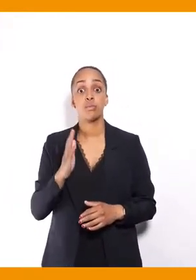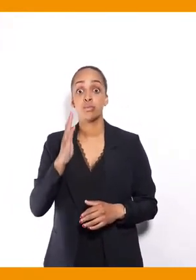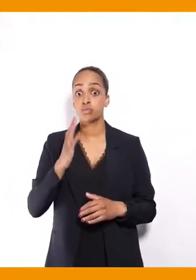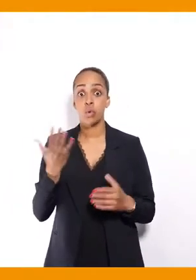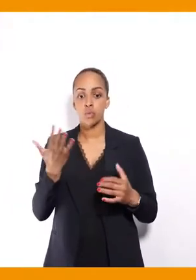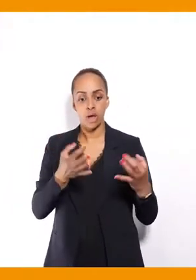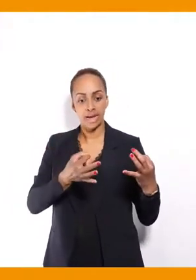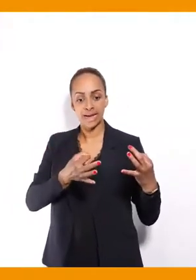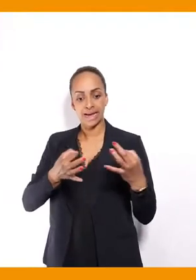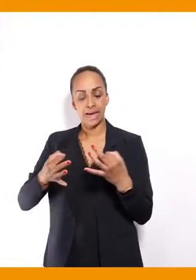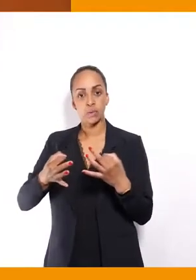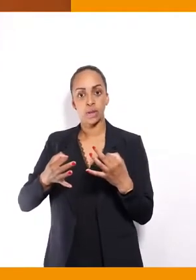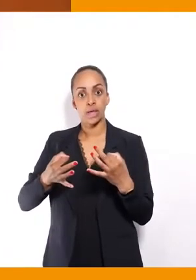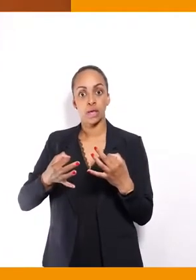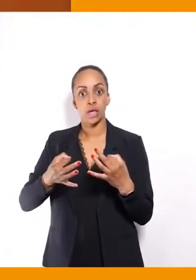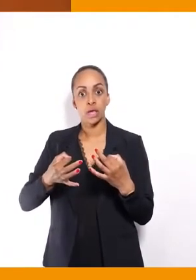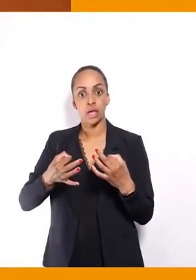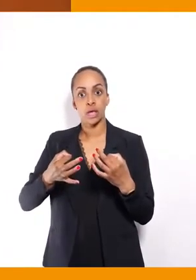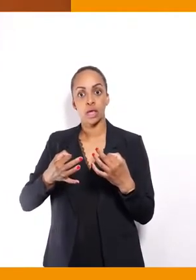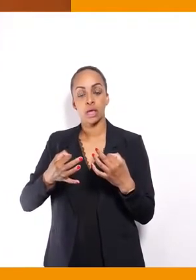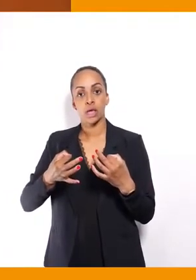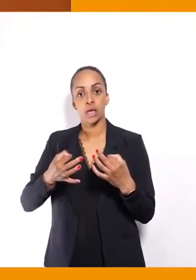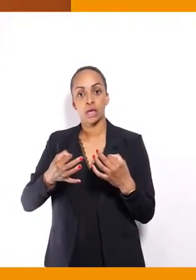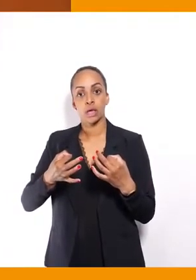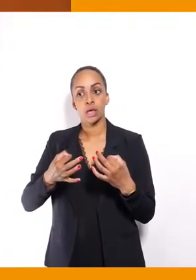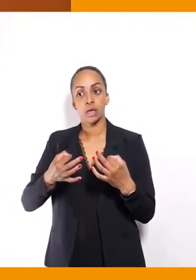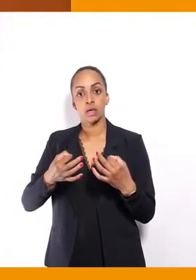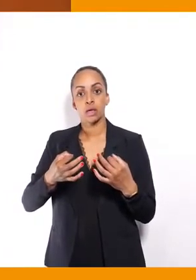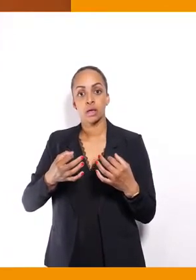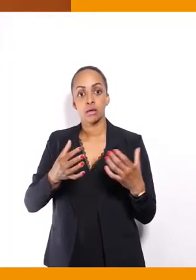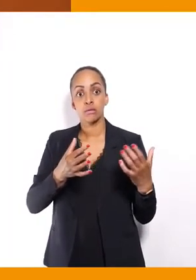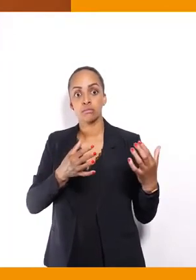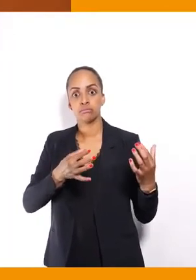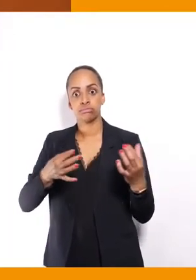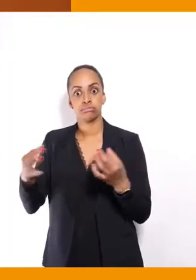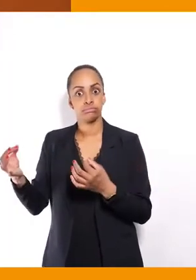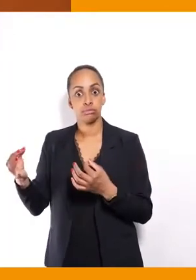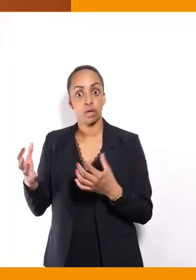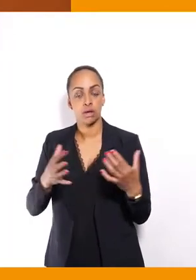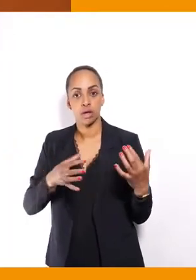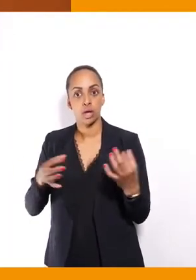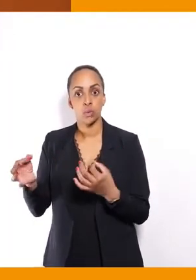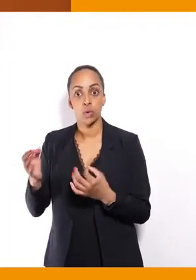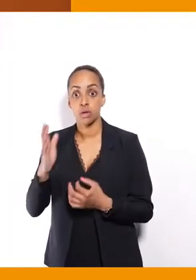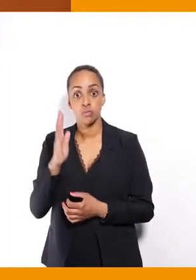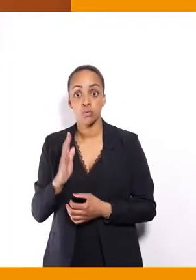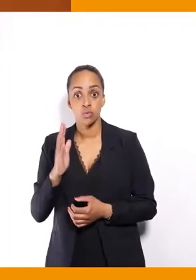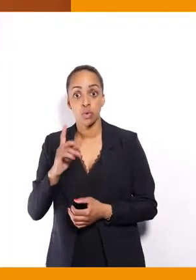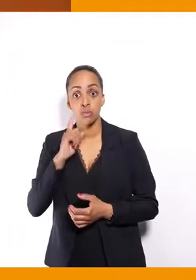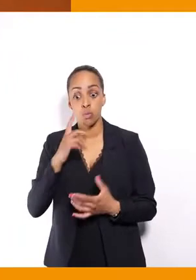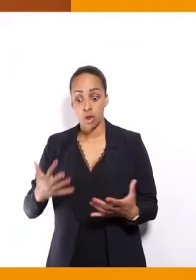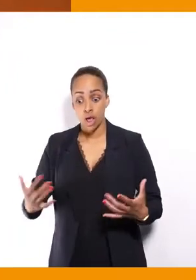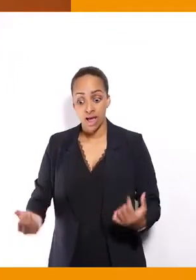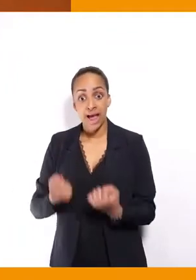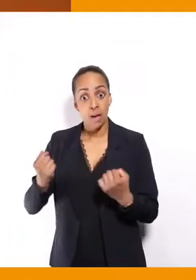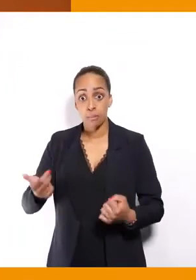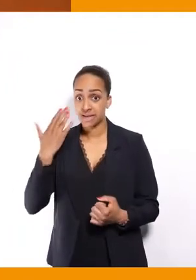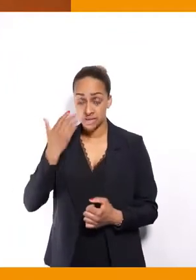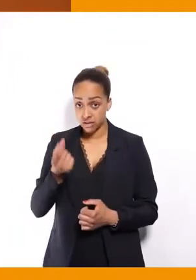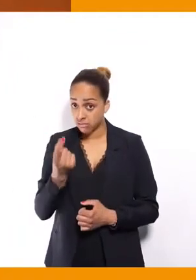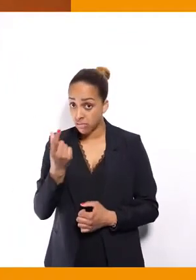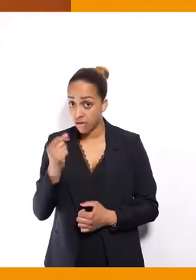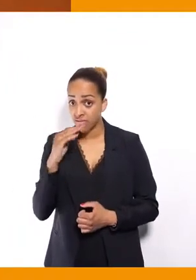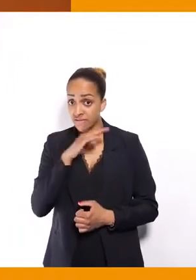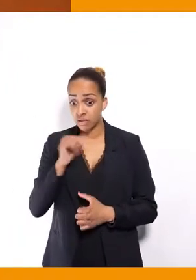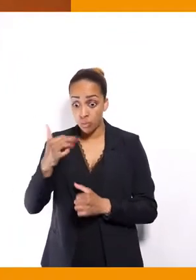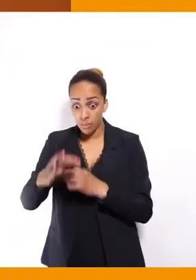évidemment très... peut-être soutenu, mais c'était nécessaire parce que voilà, dans une campagne, tout va très vite et le premier tour, c'est